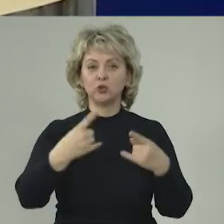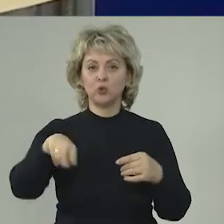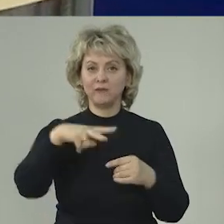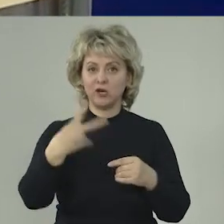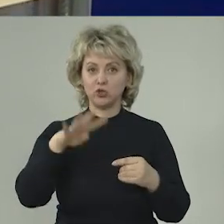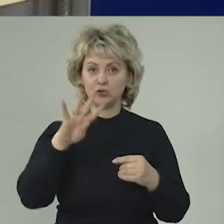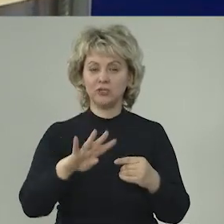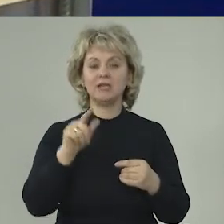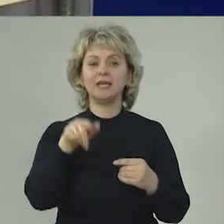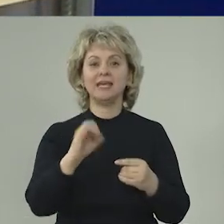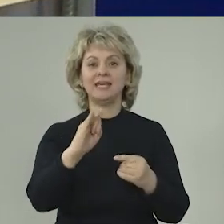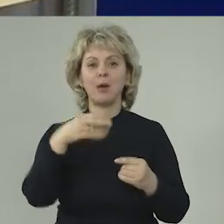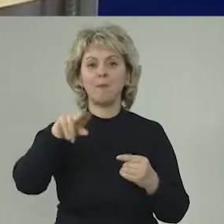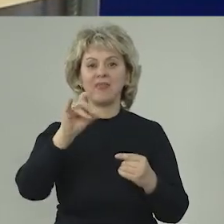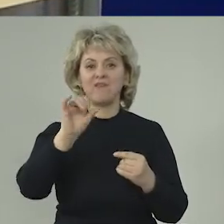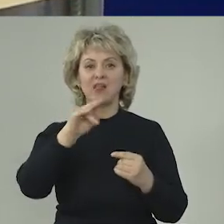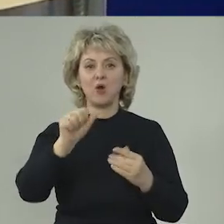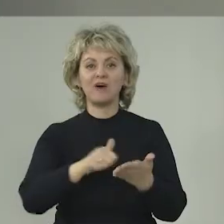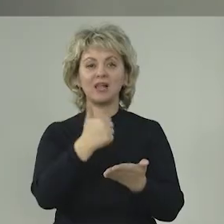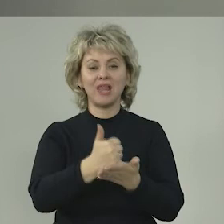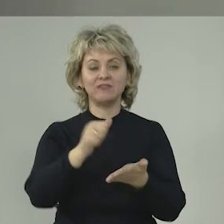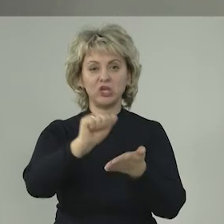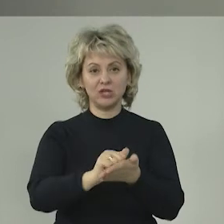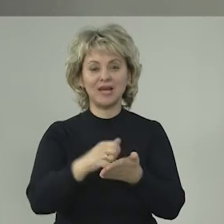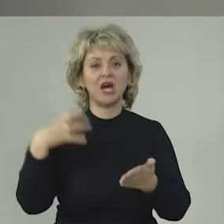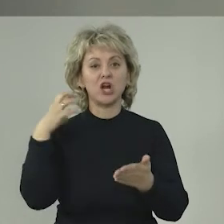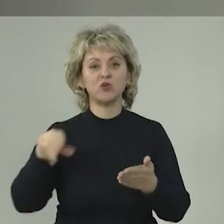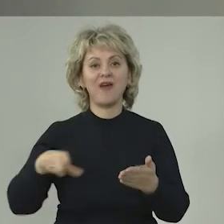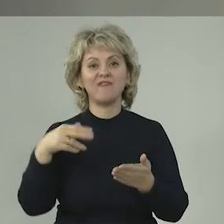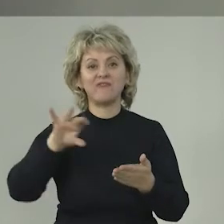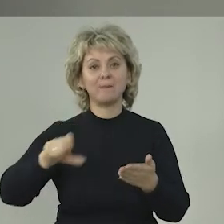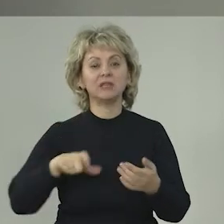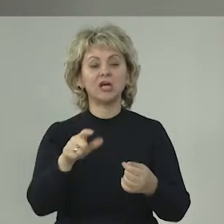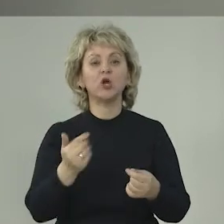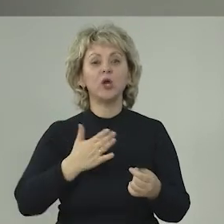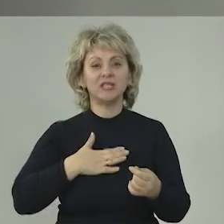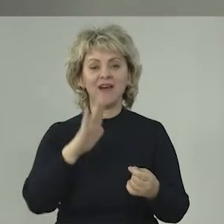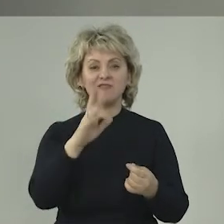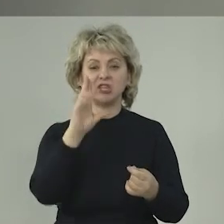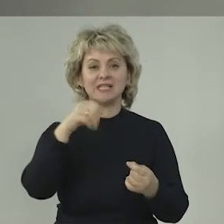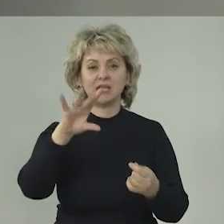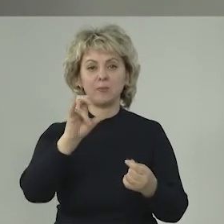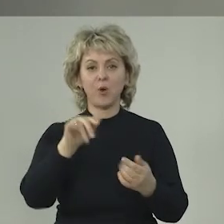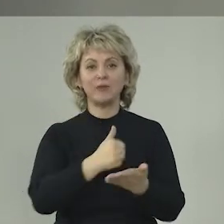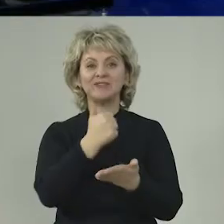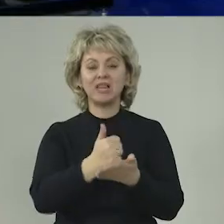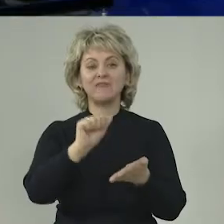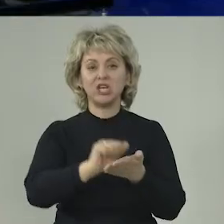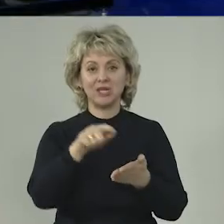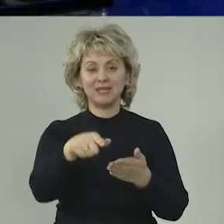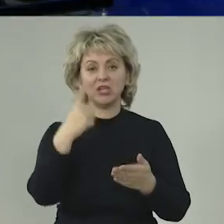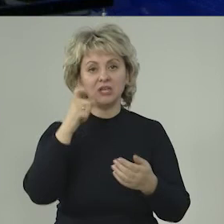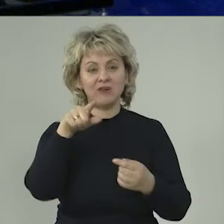телеканала «Дон 24». И Инна Панфилова, главный редактор радио «ФМ на Дону». И я, Виктор Серпионов, главный